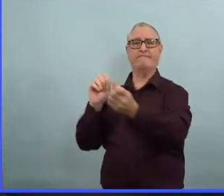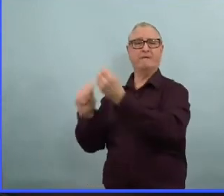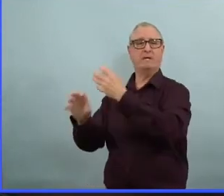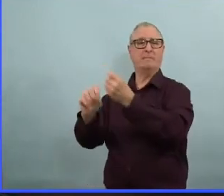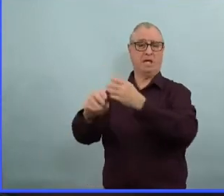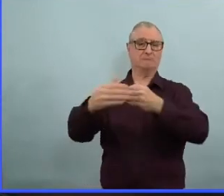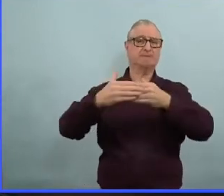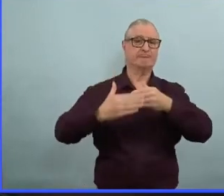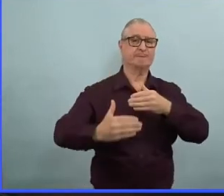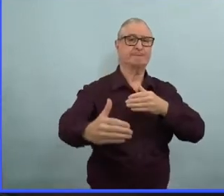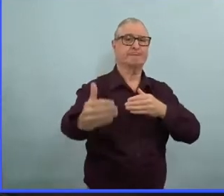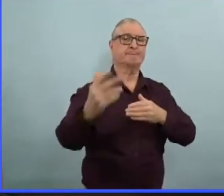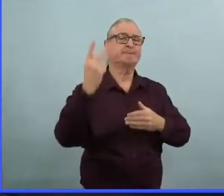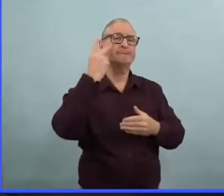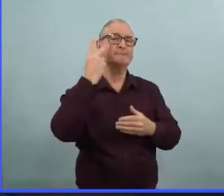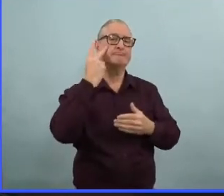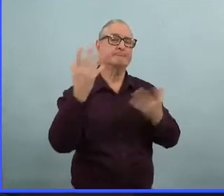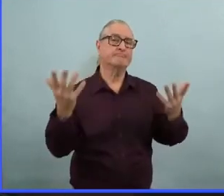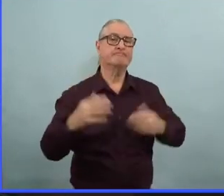Docteur Roussin,